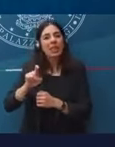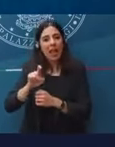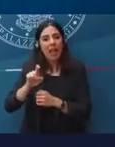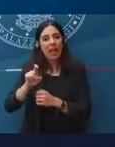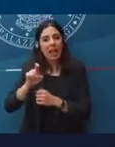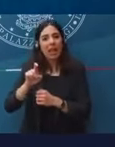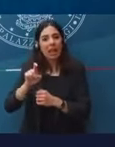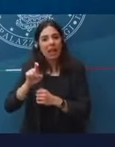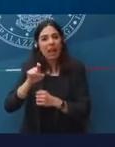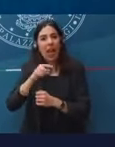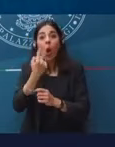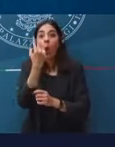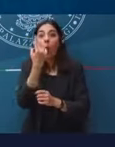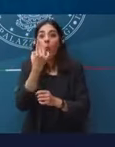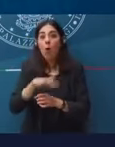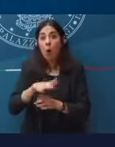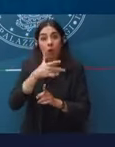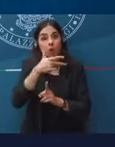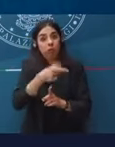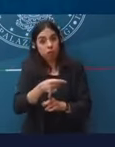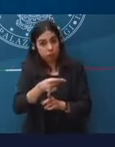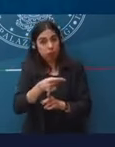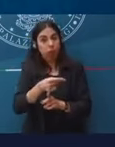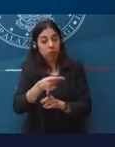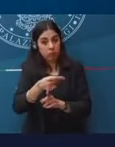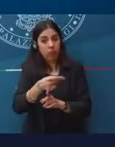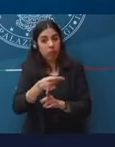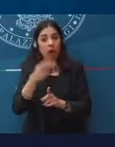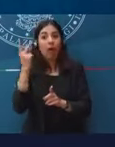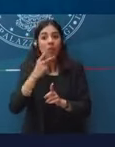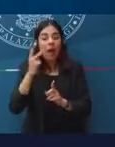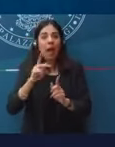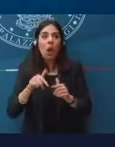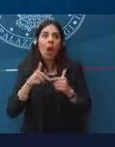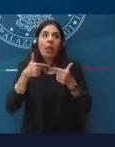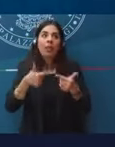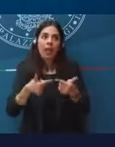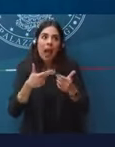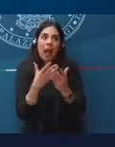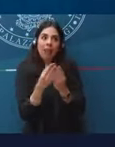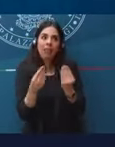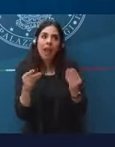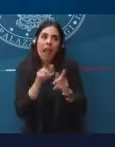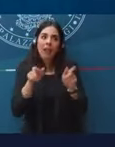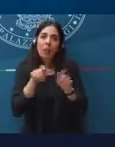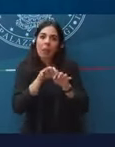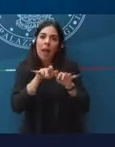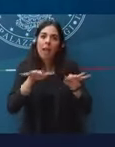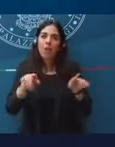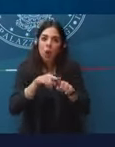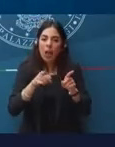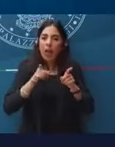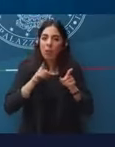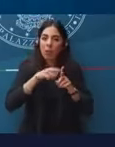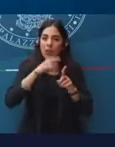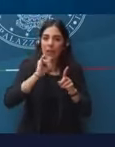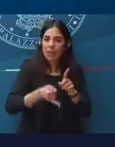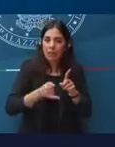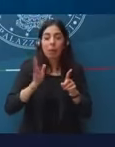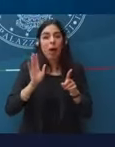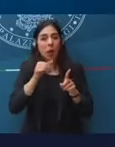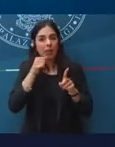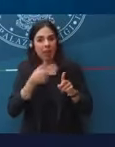periodo prima della seconda iniezione. Ma certamente dando un'immunità a una platea molto più vasta. So che i nostri